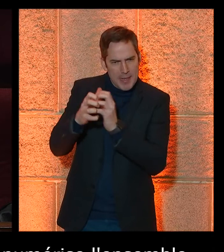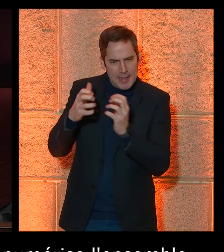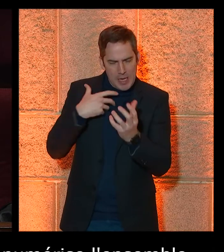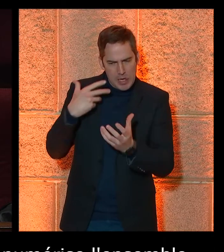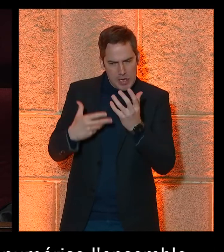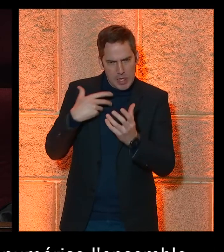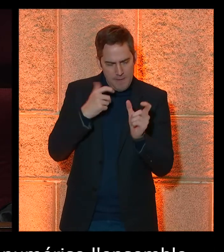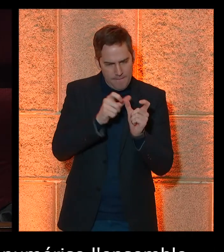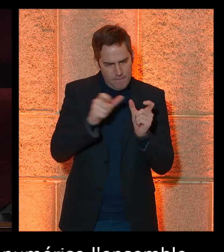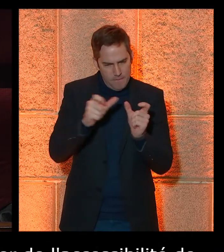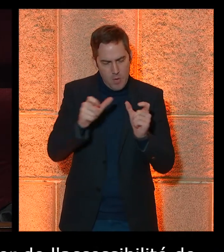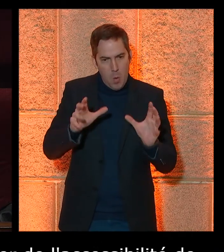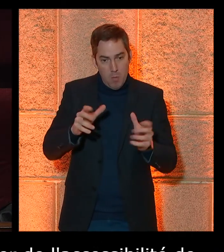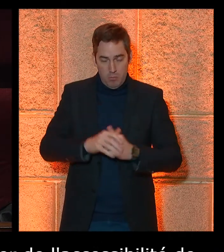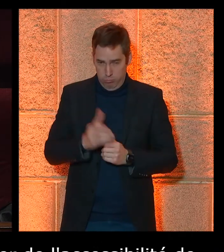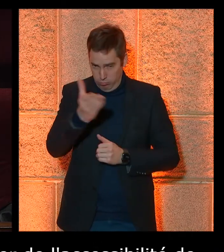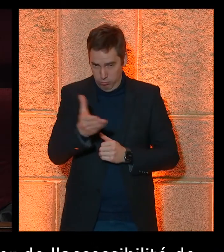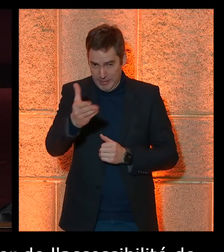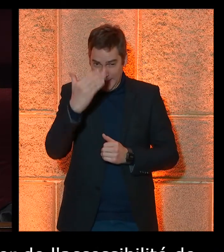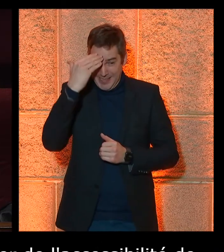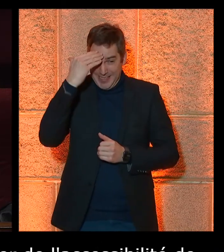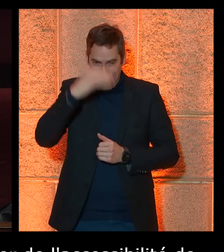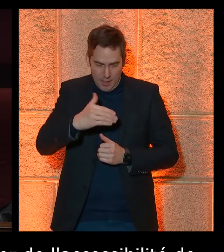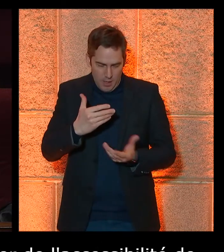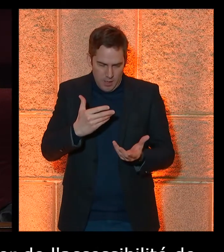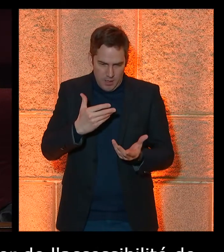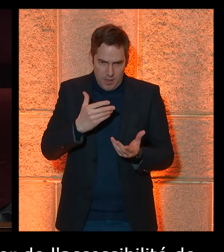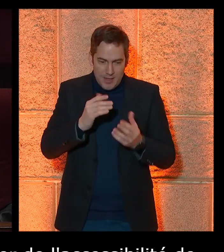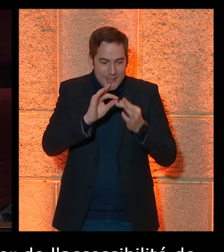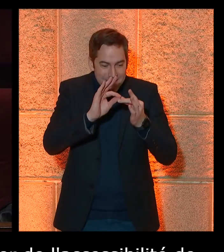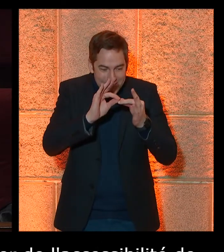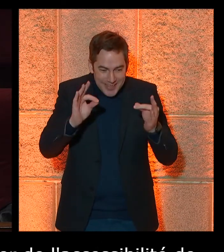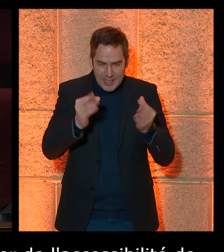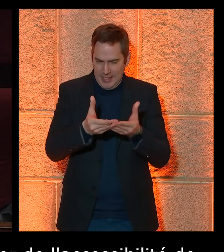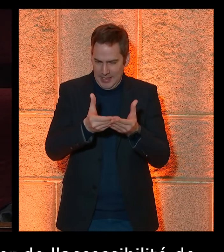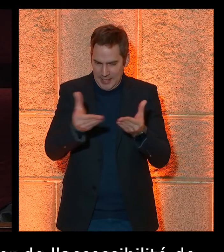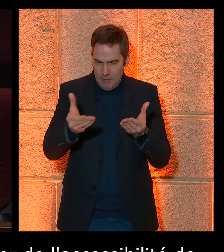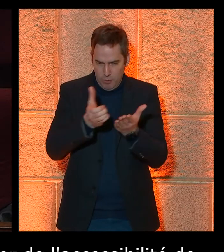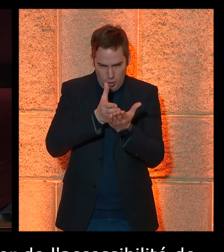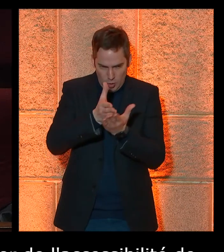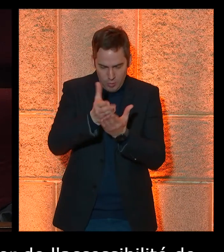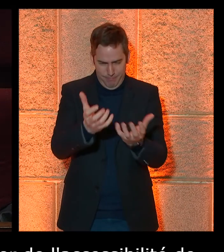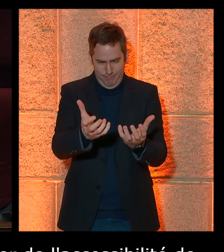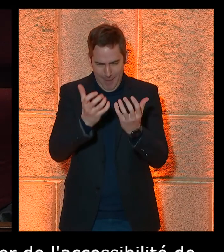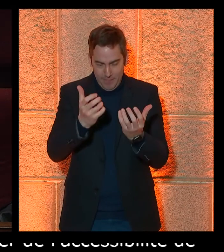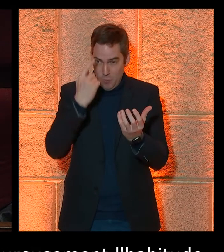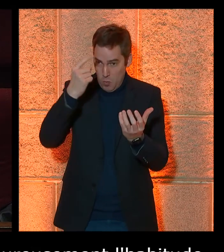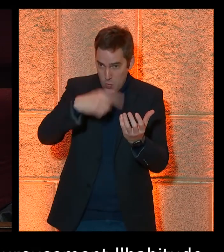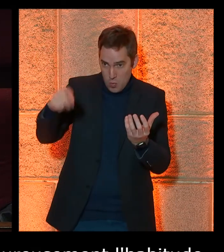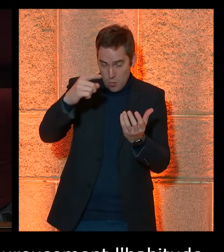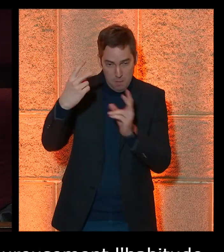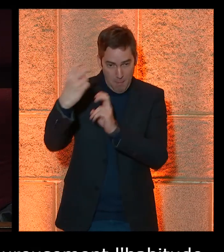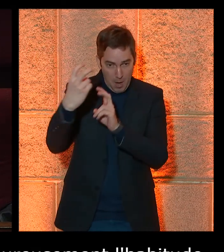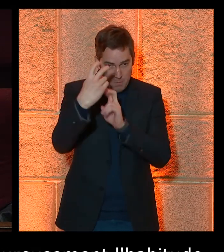simple, mais dites-vous qu'une information simple, percutante, elle est comprise par tous. Et donc,